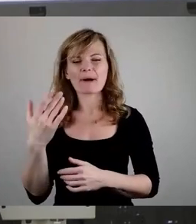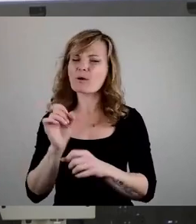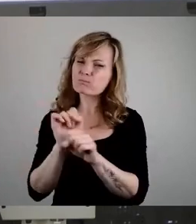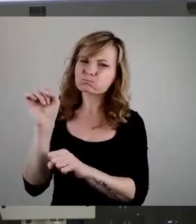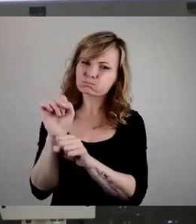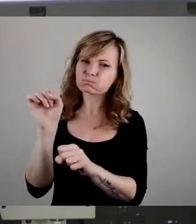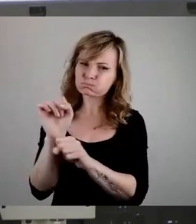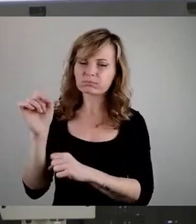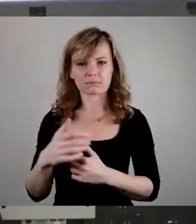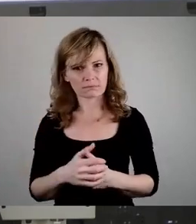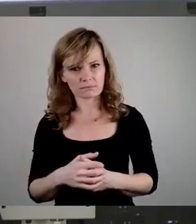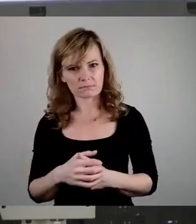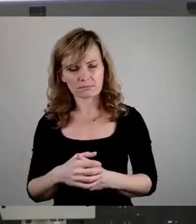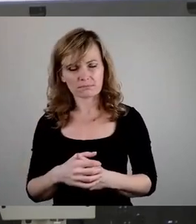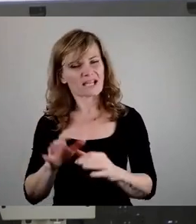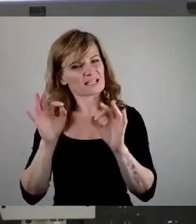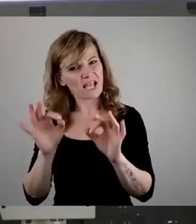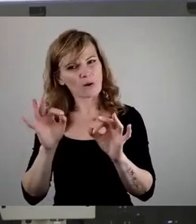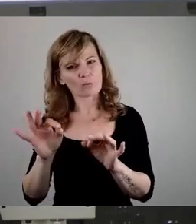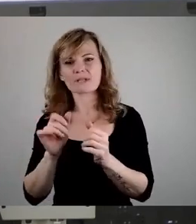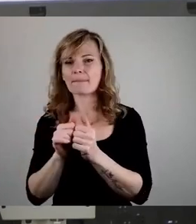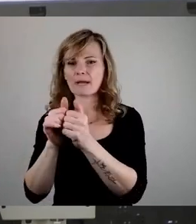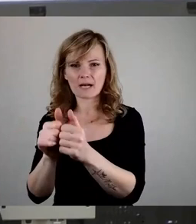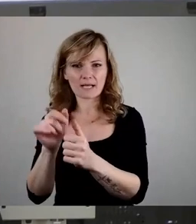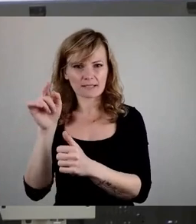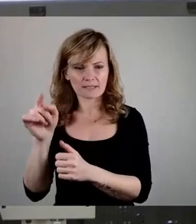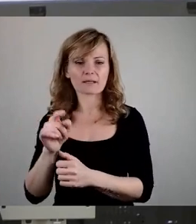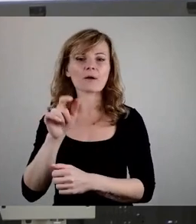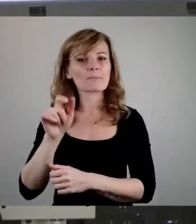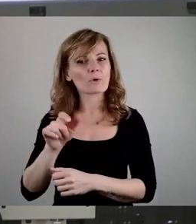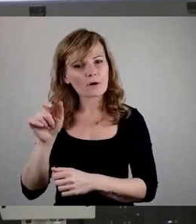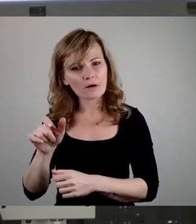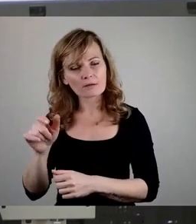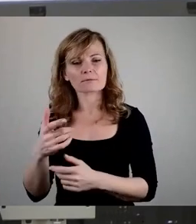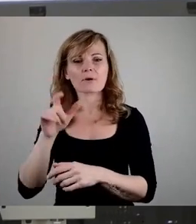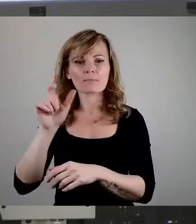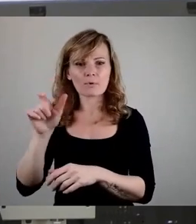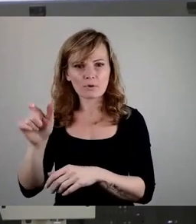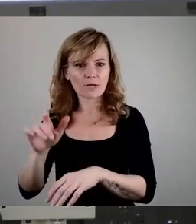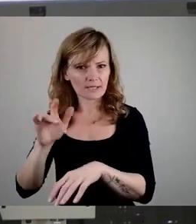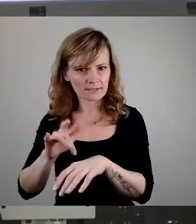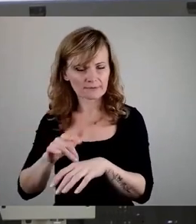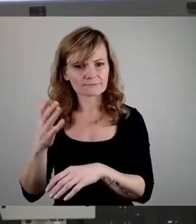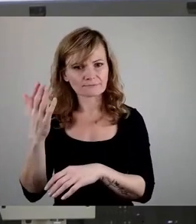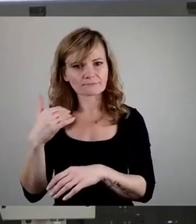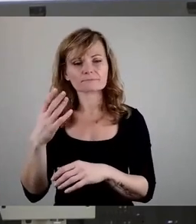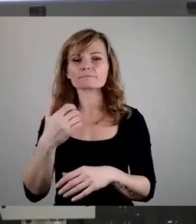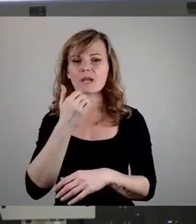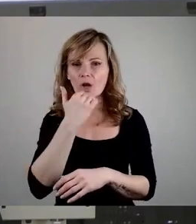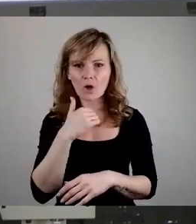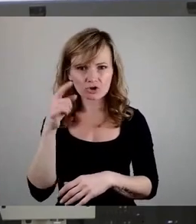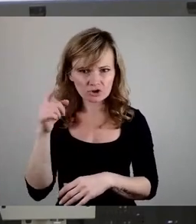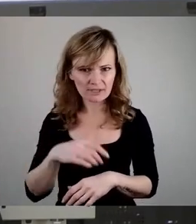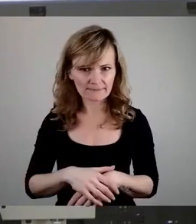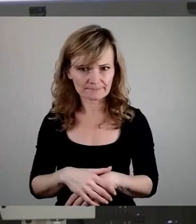Es wurde sehr gut begleitet von den Bürgern, Bürgerinnen von Klotsche. Es ist nicht